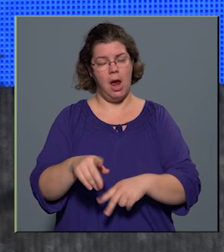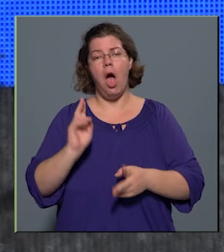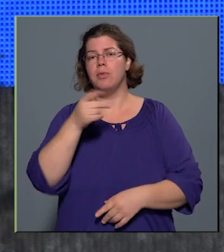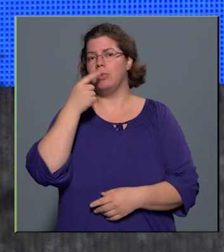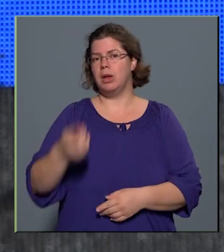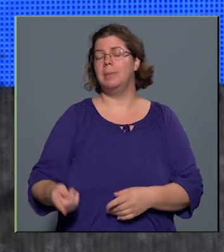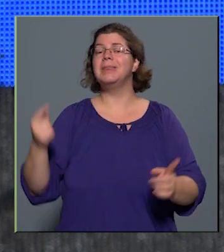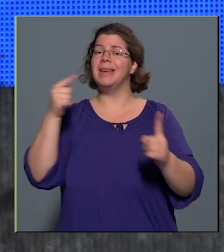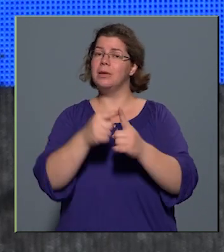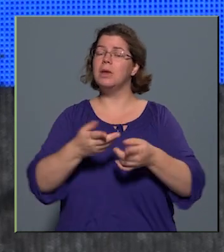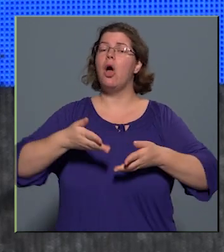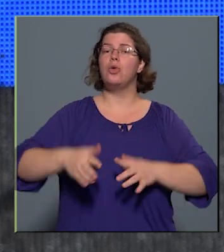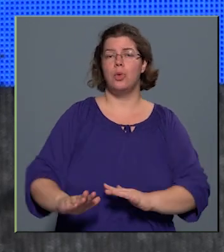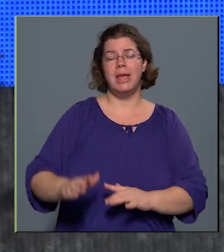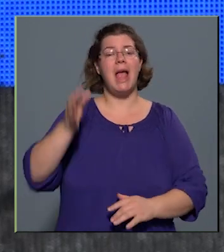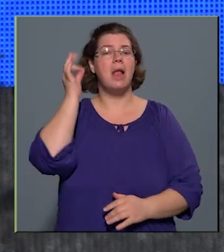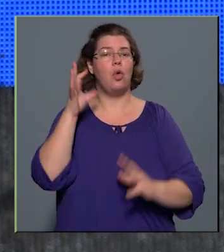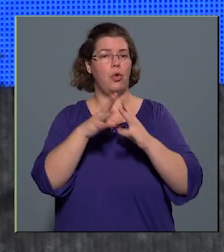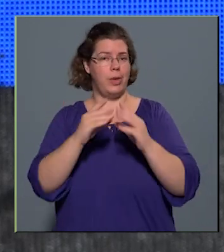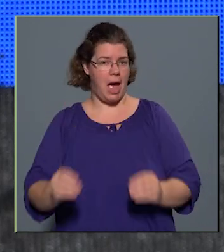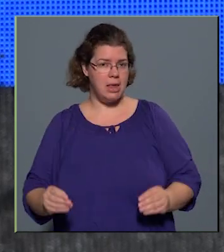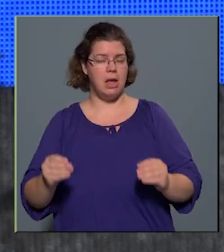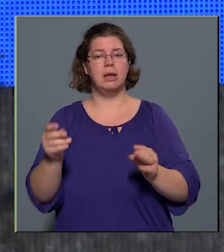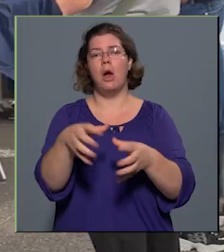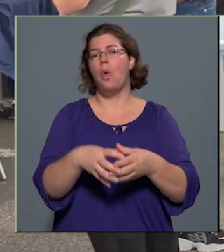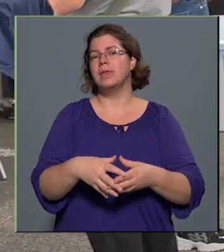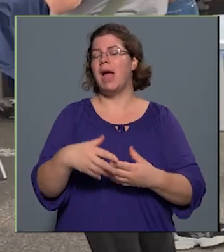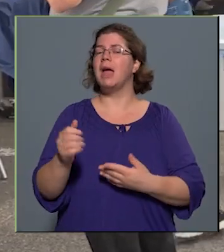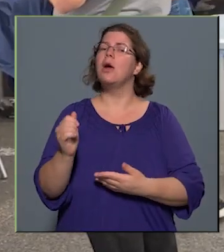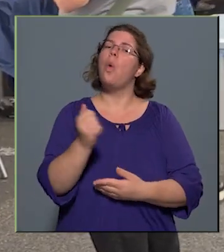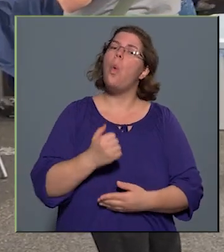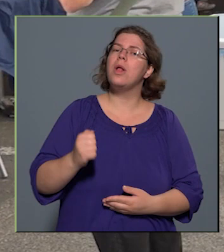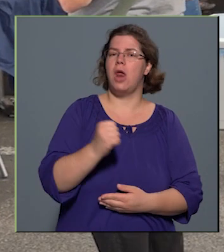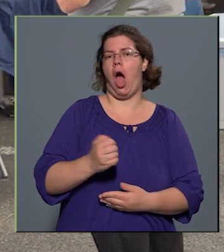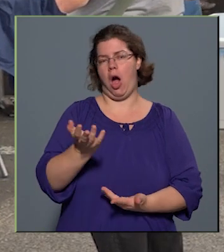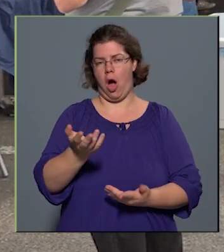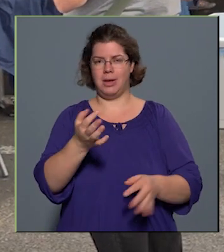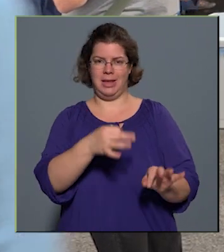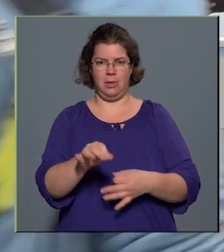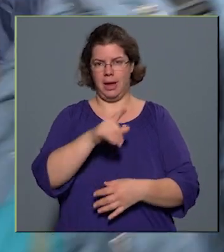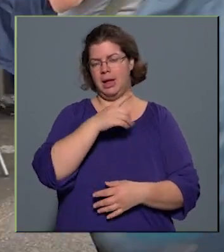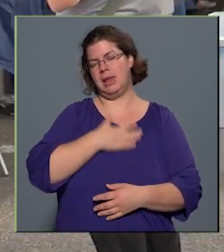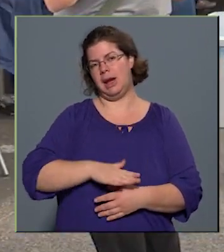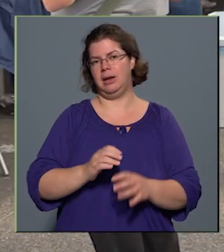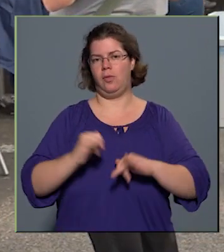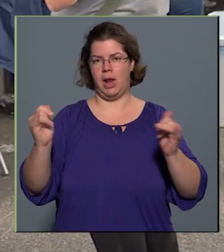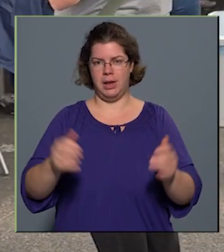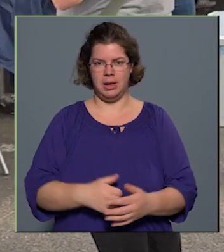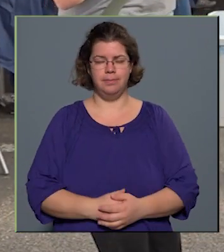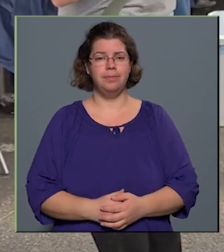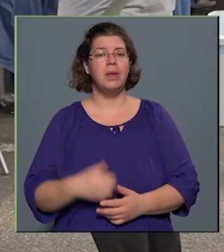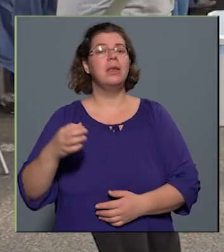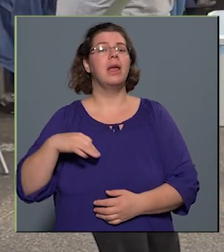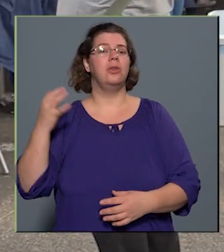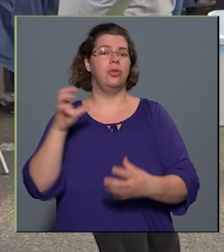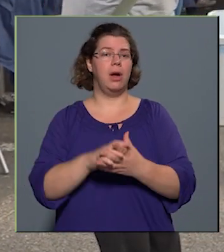célzottan a szűrészett nőgyógyászati osztály útran készülékét szeretnénk ebből fedezni. Az egészségváros program azon túl, hogy a